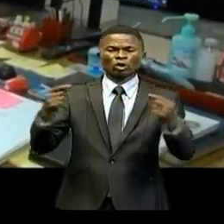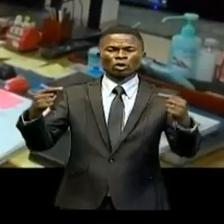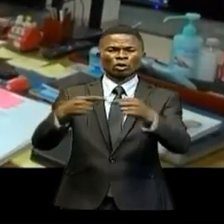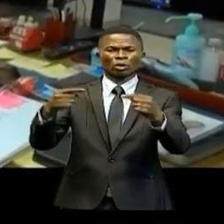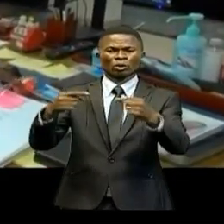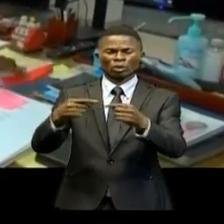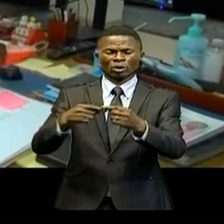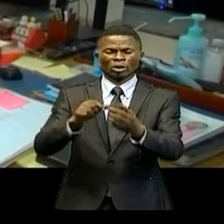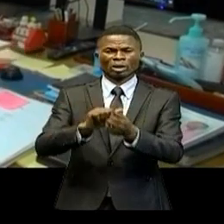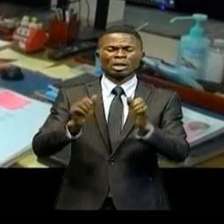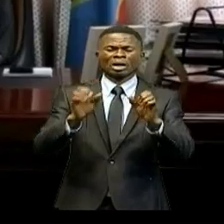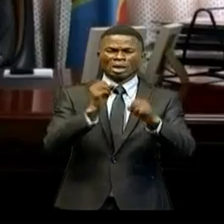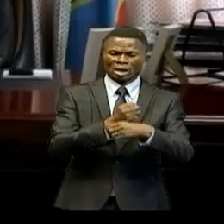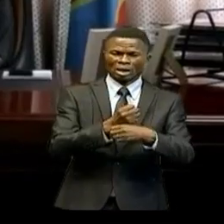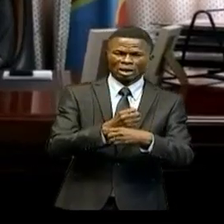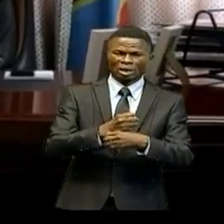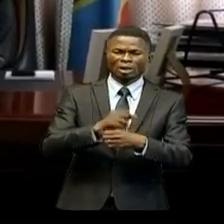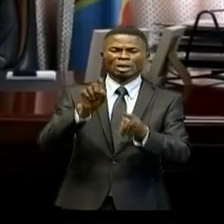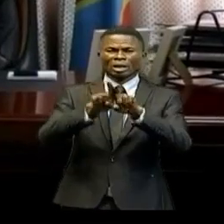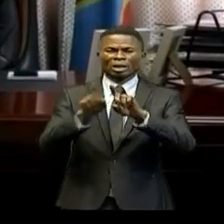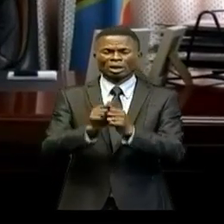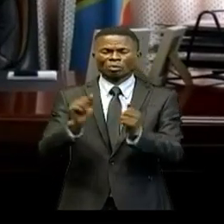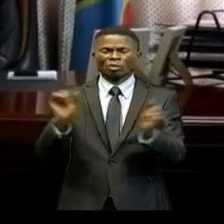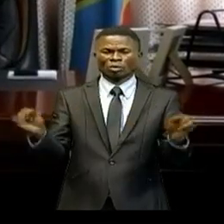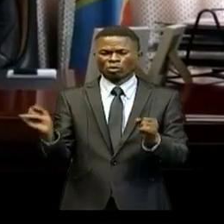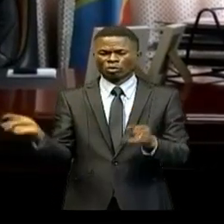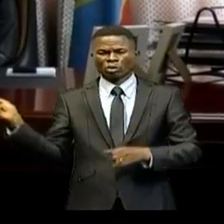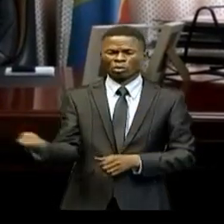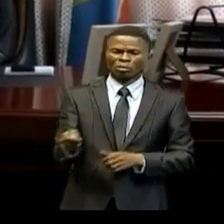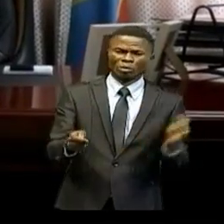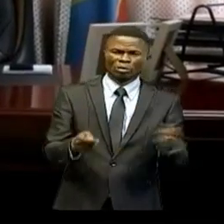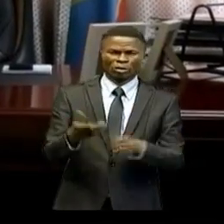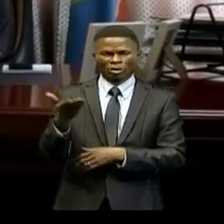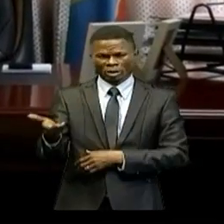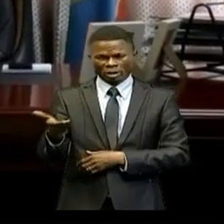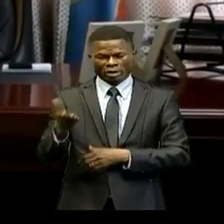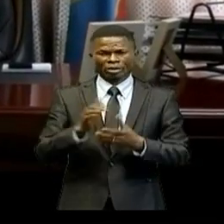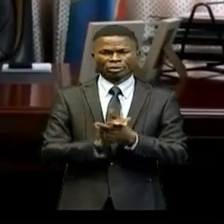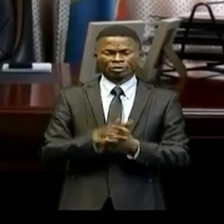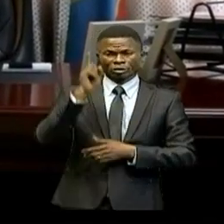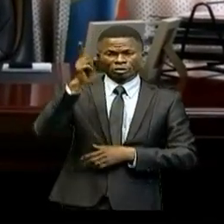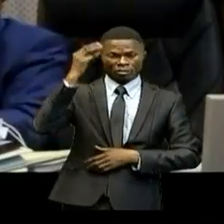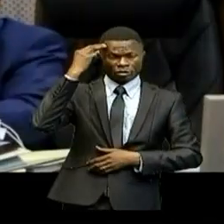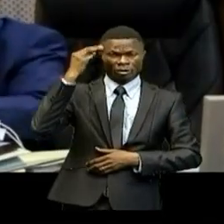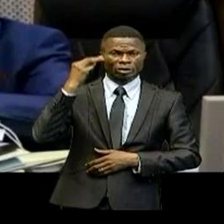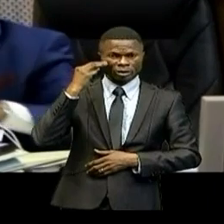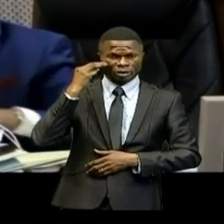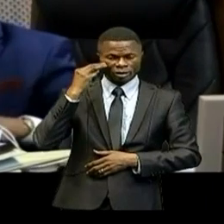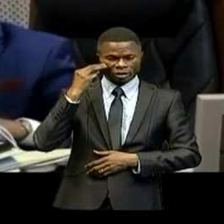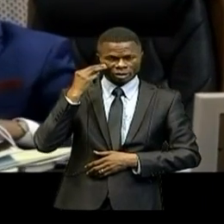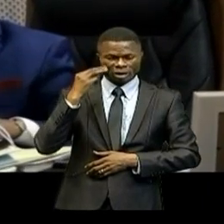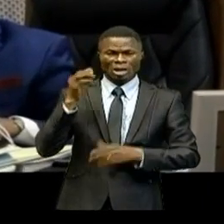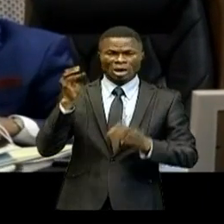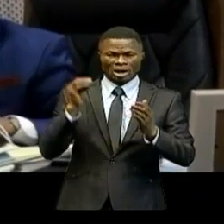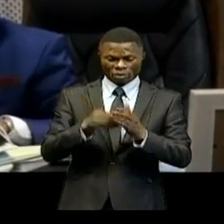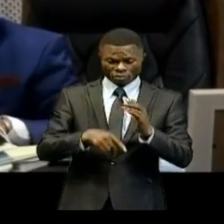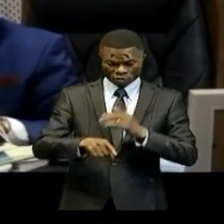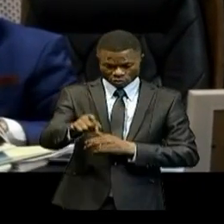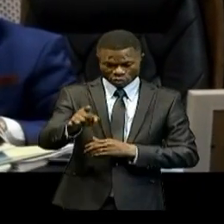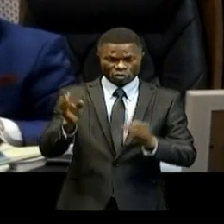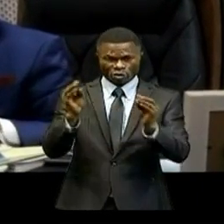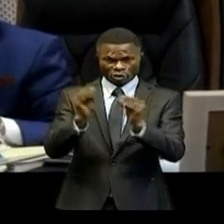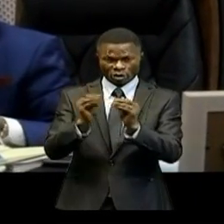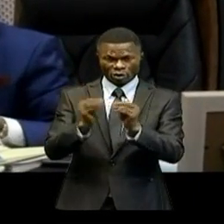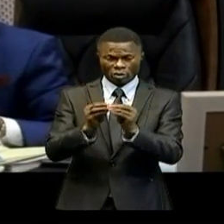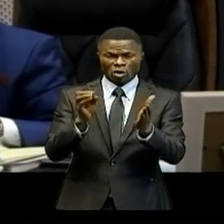des handisports et les sports de prestige. Le Premier ministre va réunir dans le prochain jour